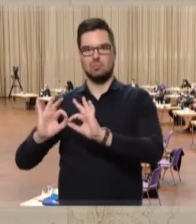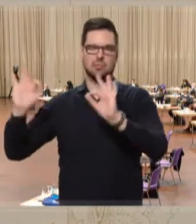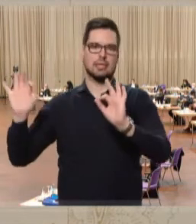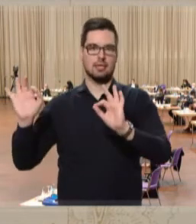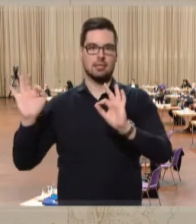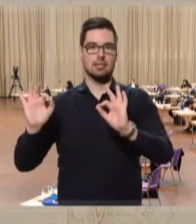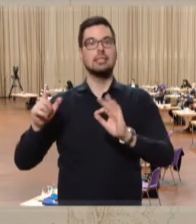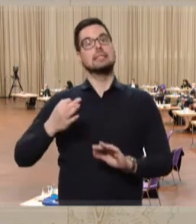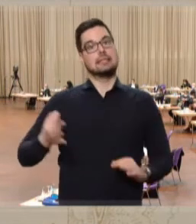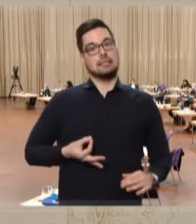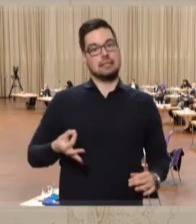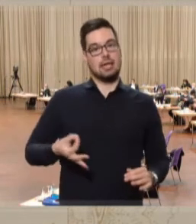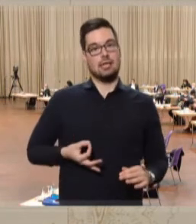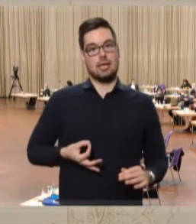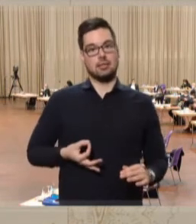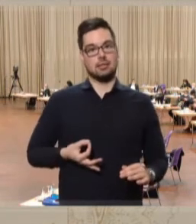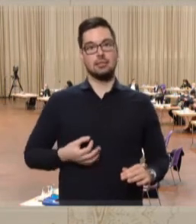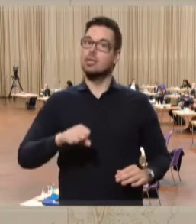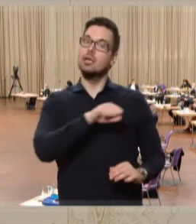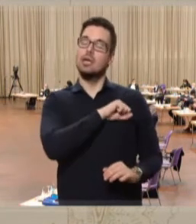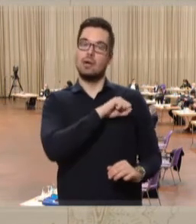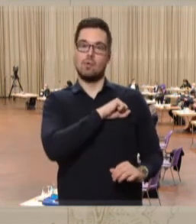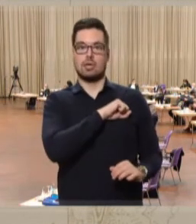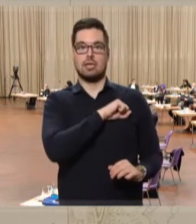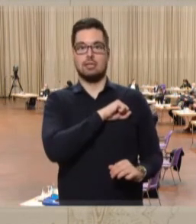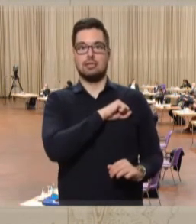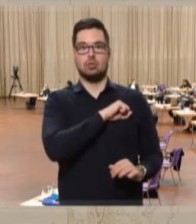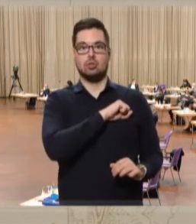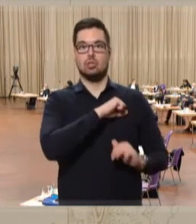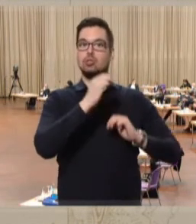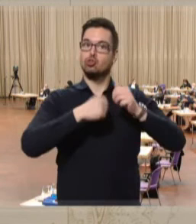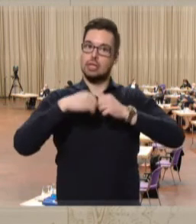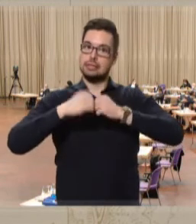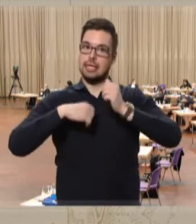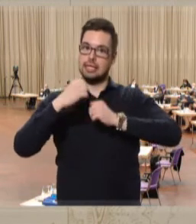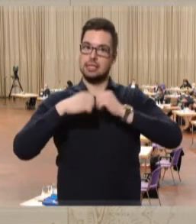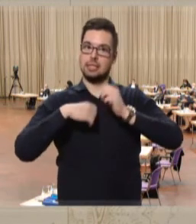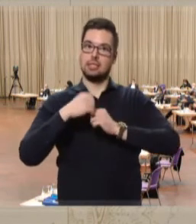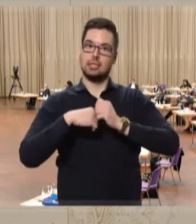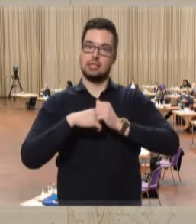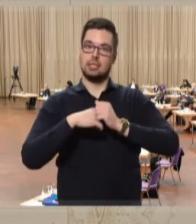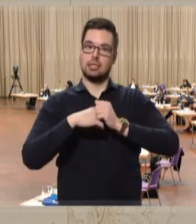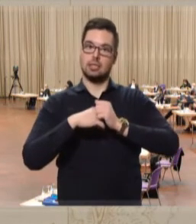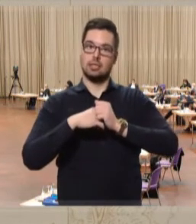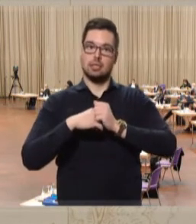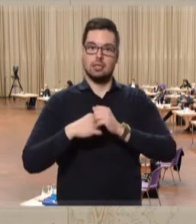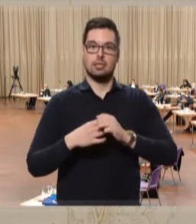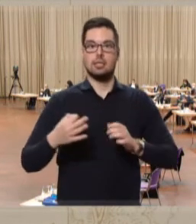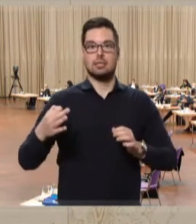soll die im Saarland bisher bewährte und erfolgreiche Erhaltungsstrategie der saarländischen